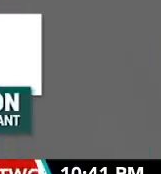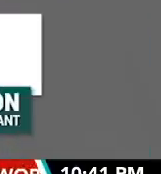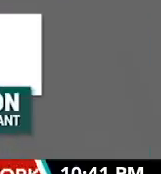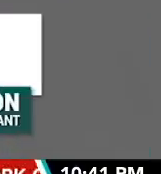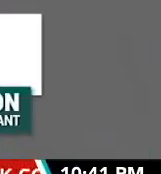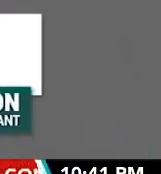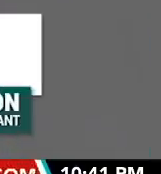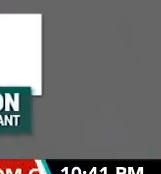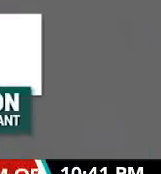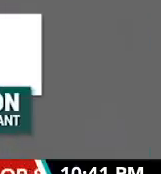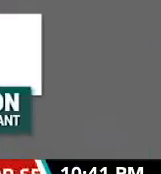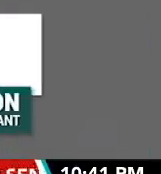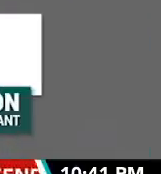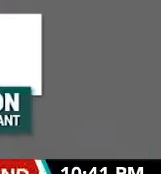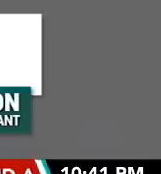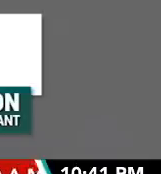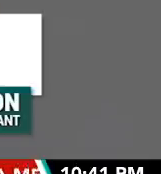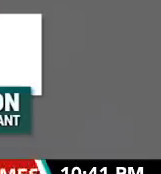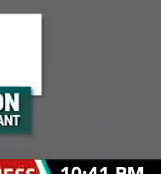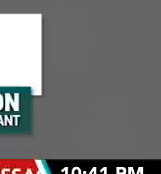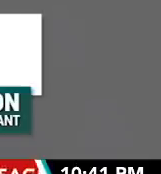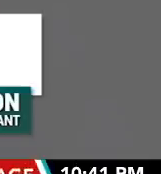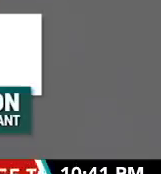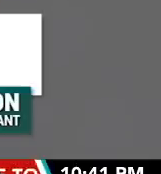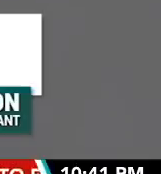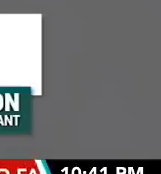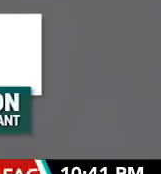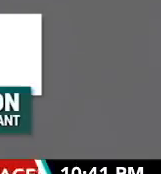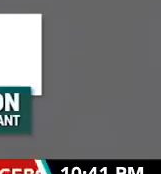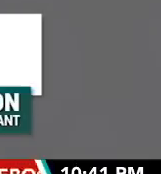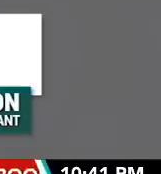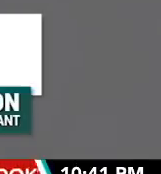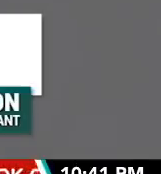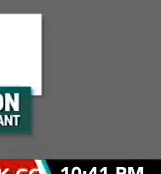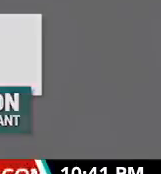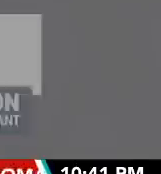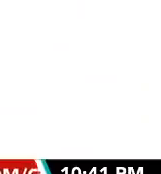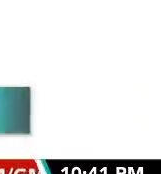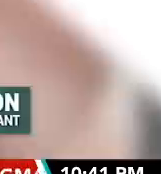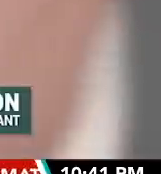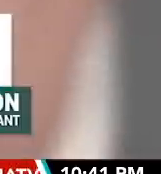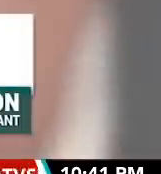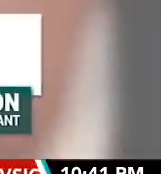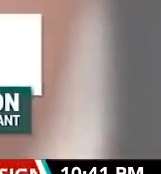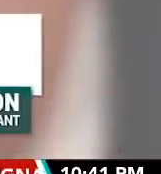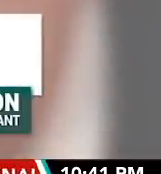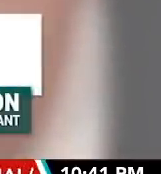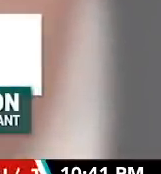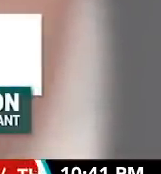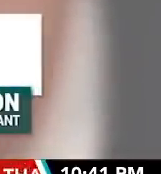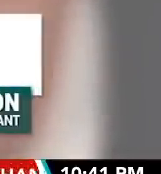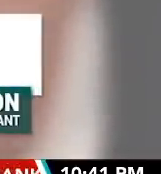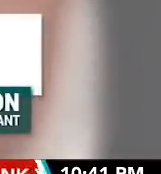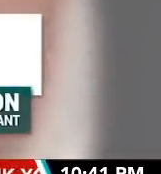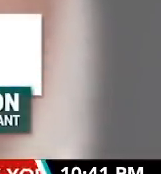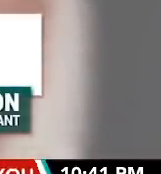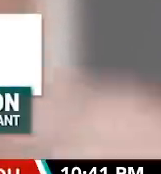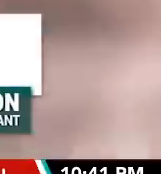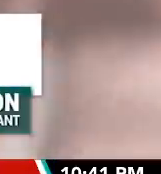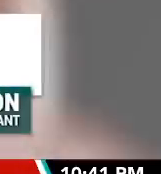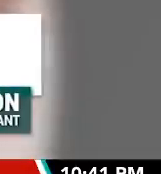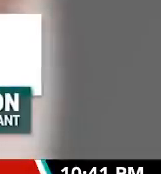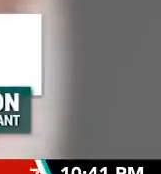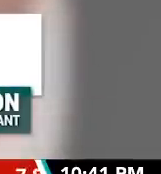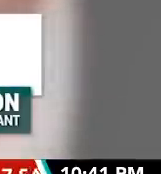complete investment and implementation of our national work fund program. This will be critical to connect,